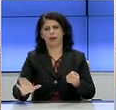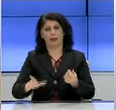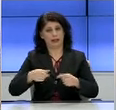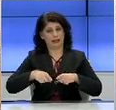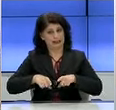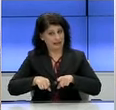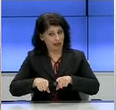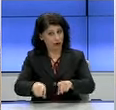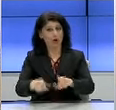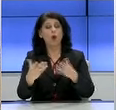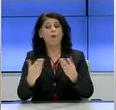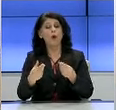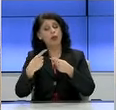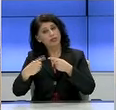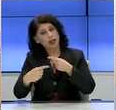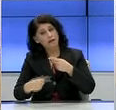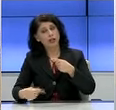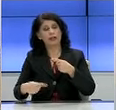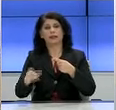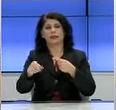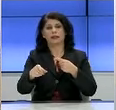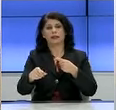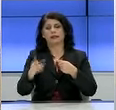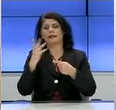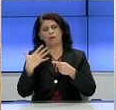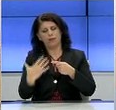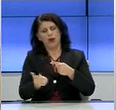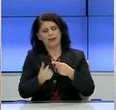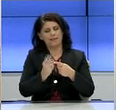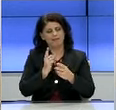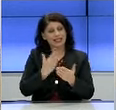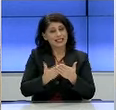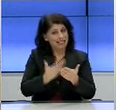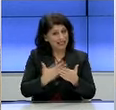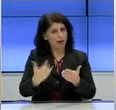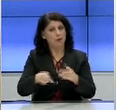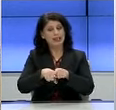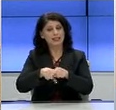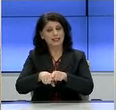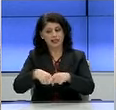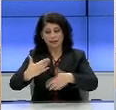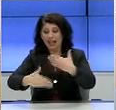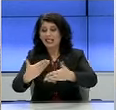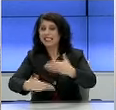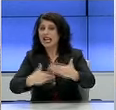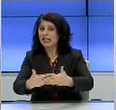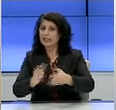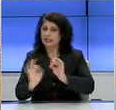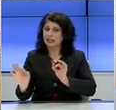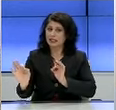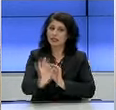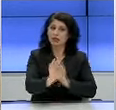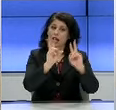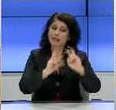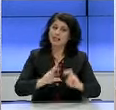Ταυτόχρονα, πολλά και διαφορετικά και οι BIs, τα Key Performance Indicators, που αφορούν στην εξέλιξη της πανδημίας εξετάζονται